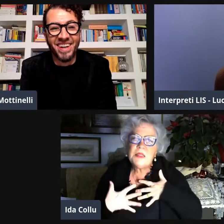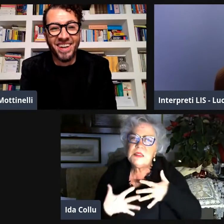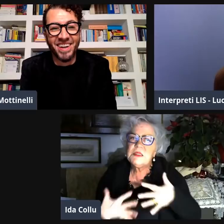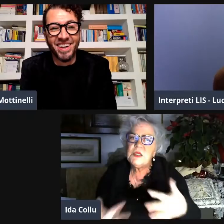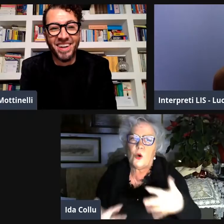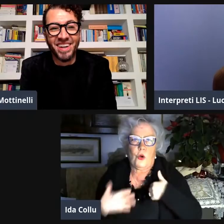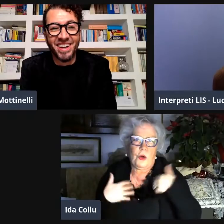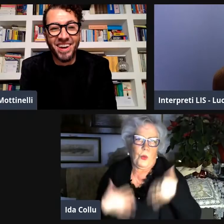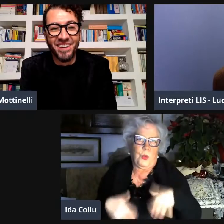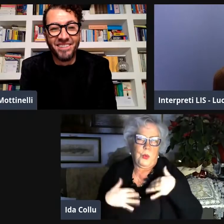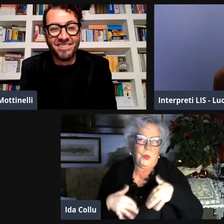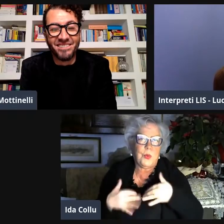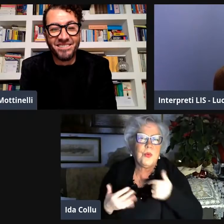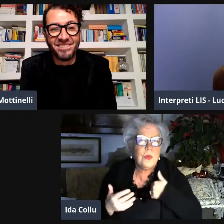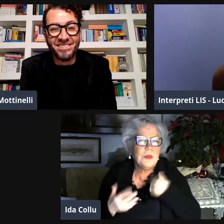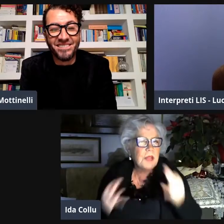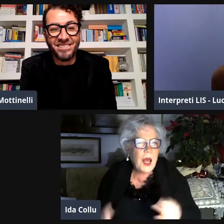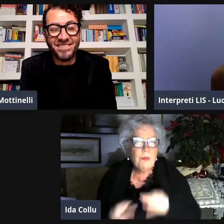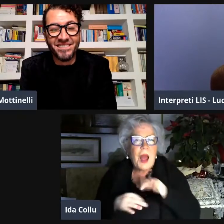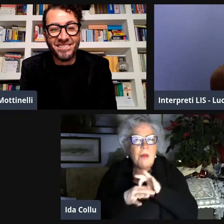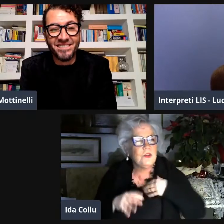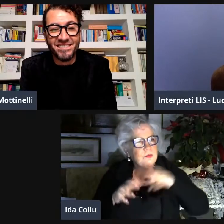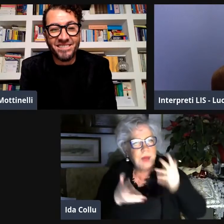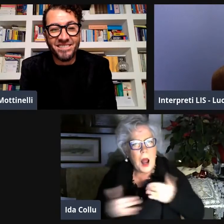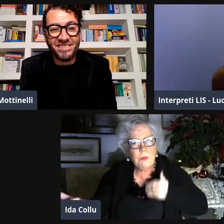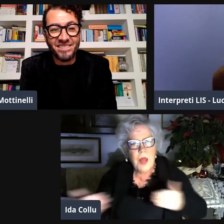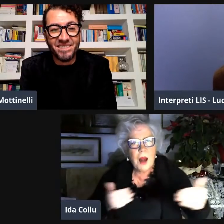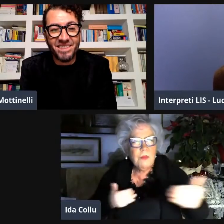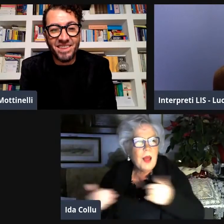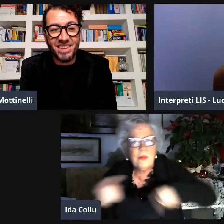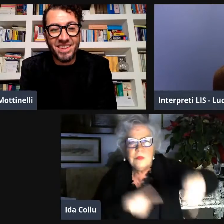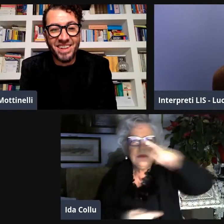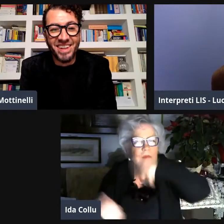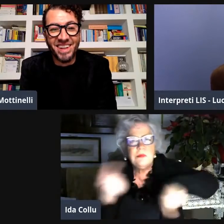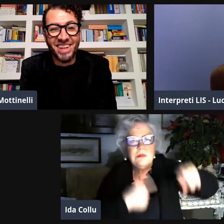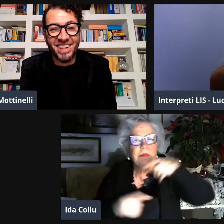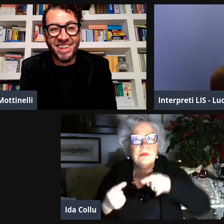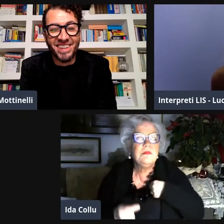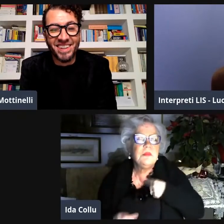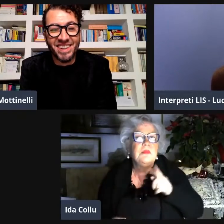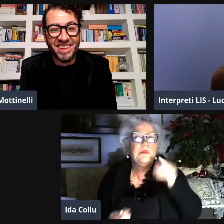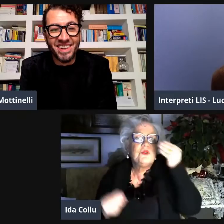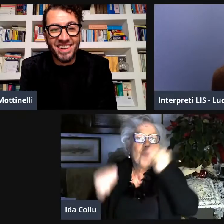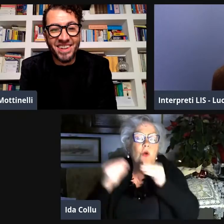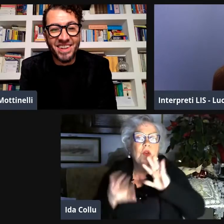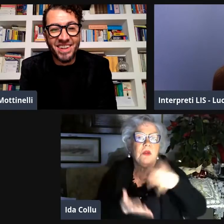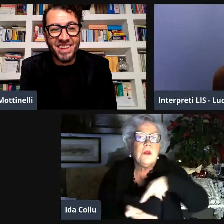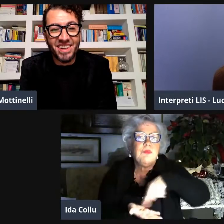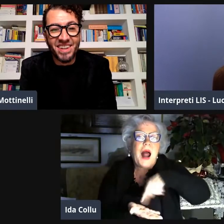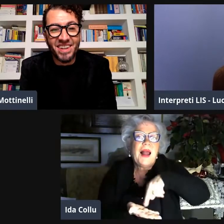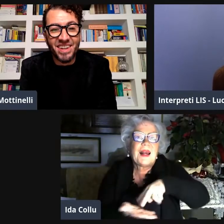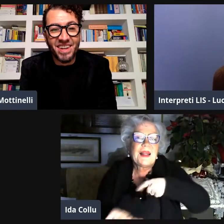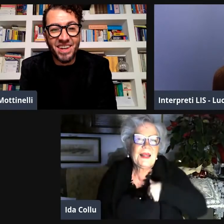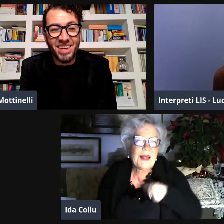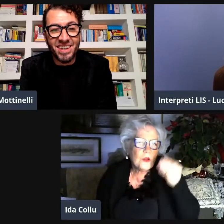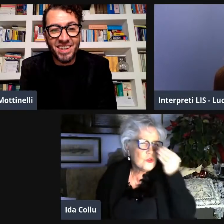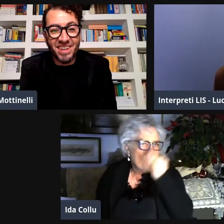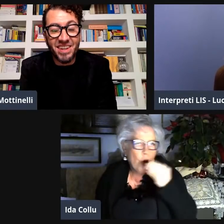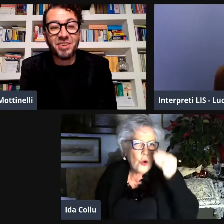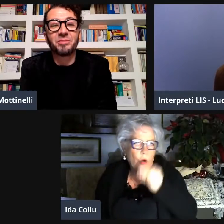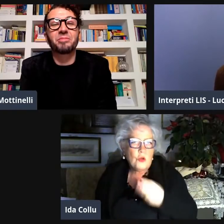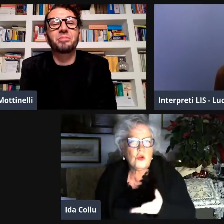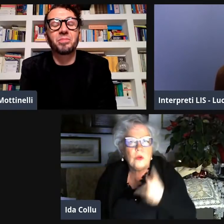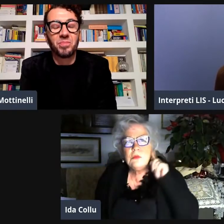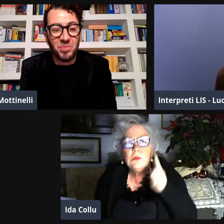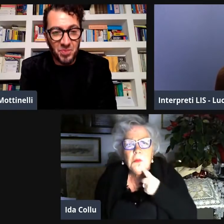Può essere che tu conosca i miei amici. Che sanno che io ho sempre avuto questa passione. Io continuavo a ballare in continuazione. Quindi